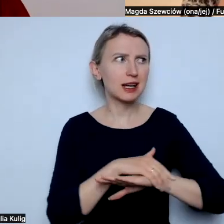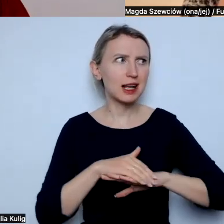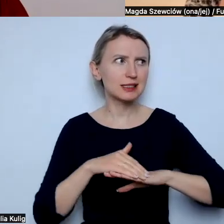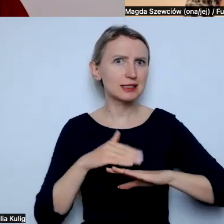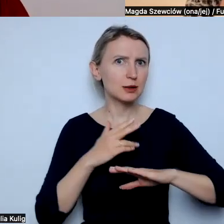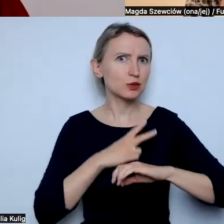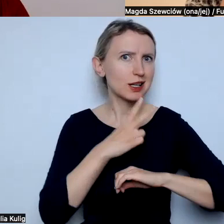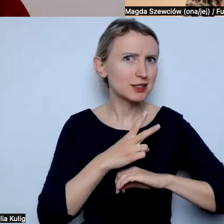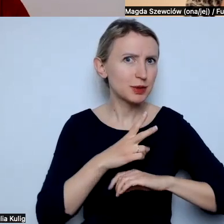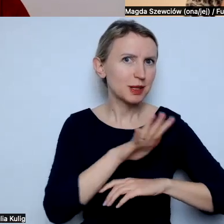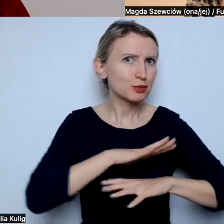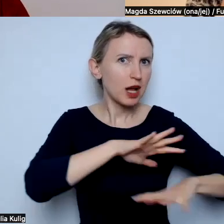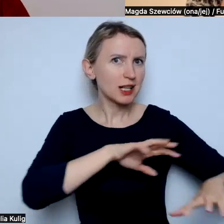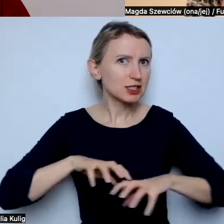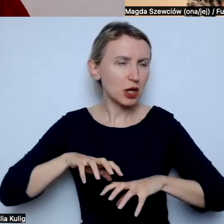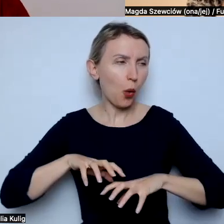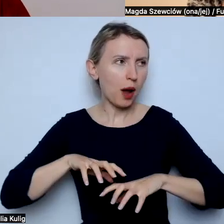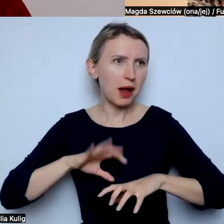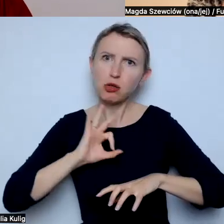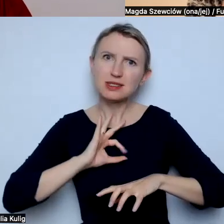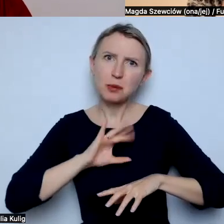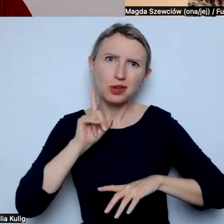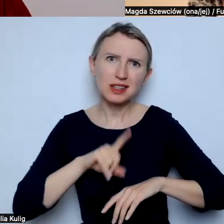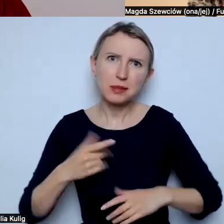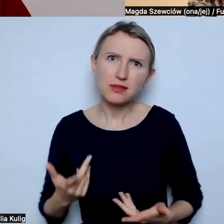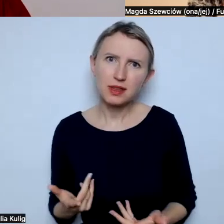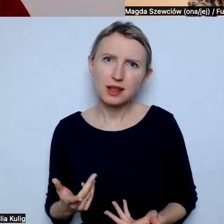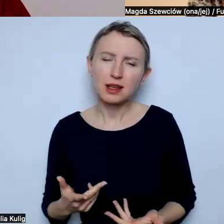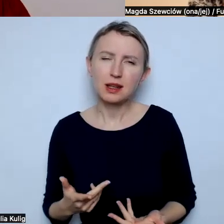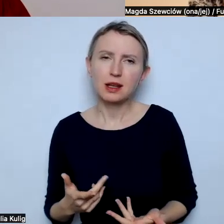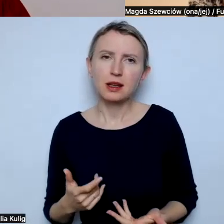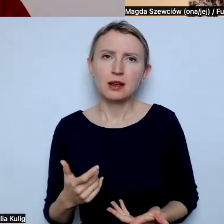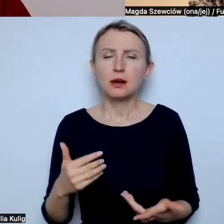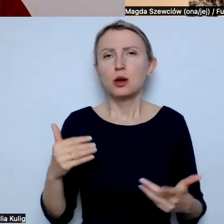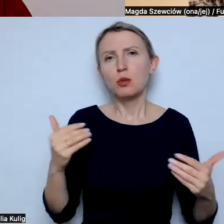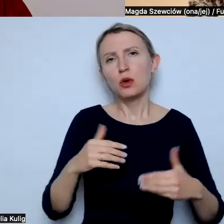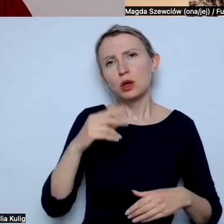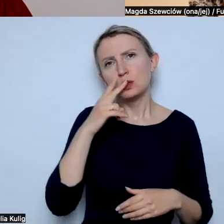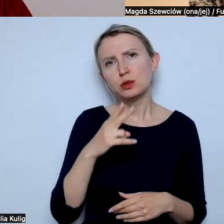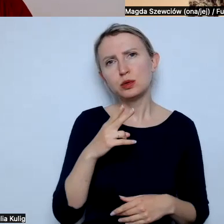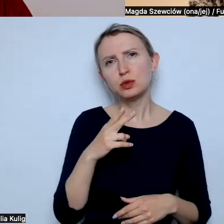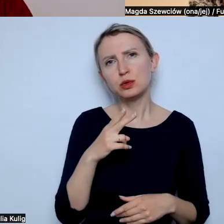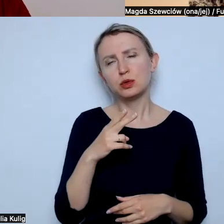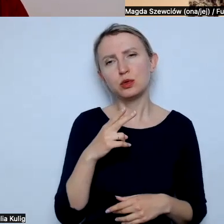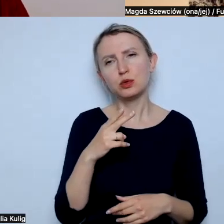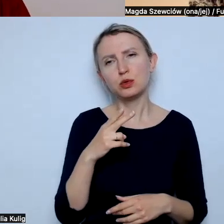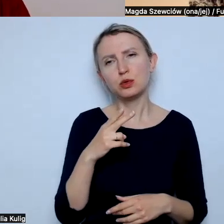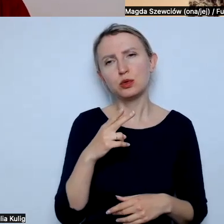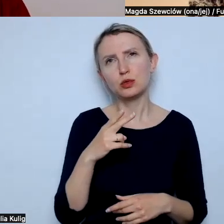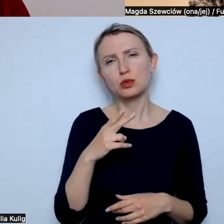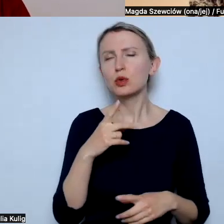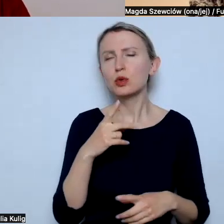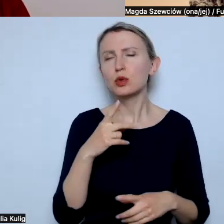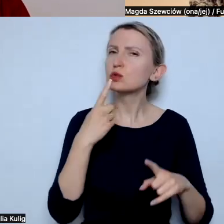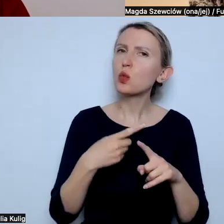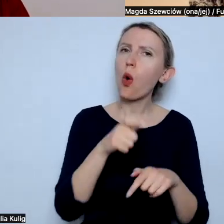zawłaszczyłam tę przestrzeń albo ją zawłaszczę. I tutaj upatrywałabym dużej roli właśnie członków i członkiem